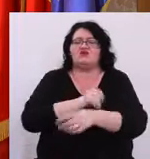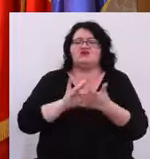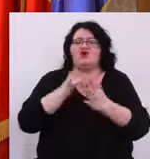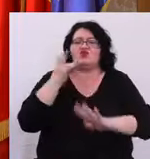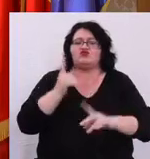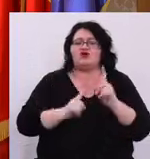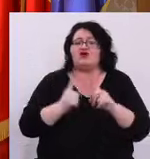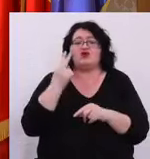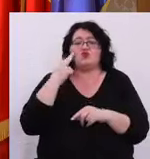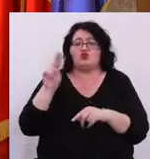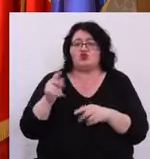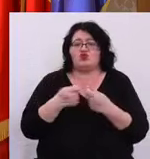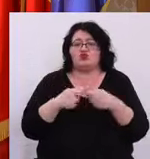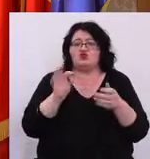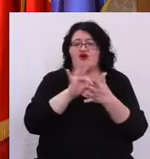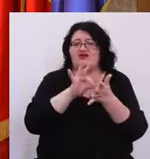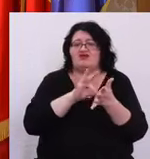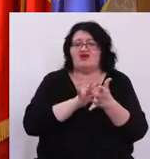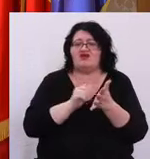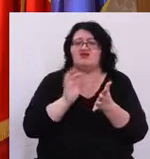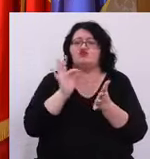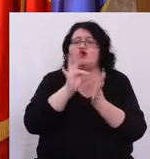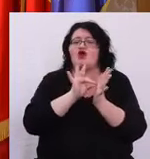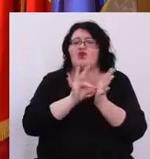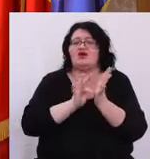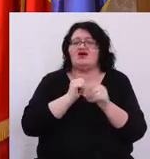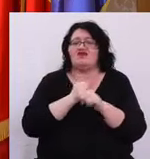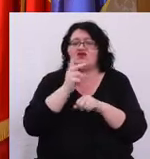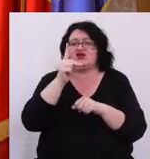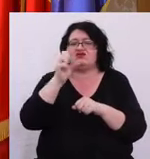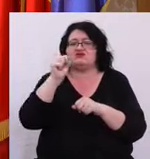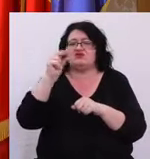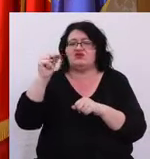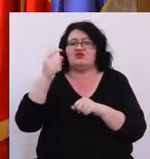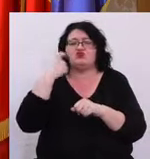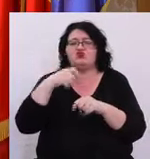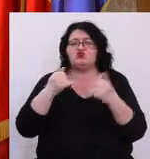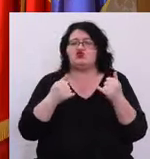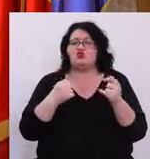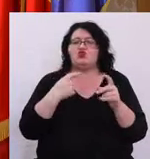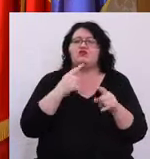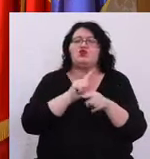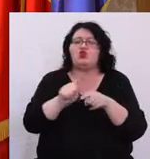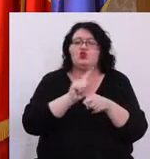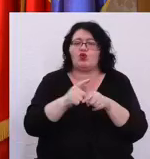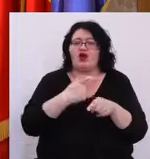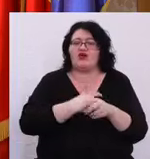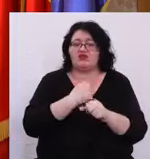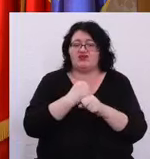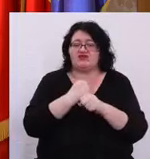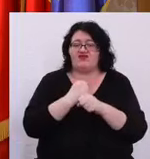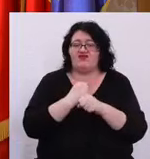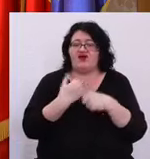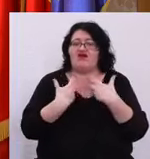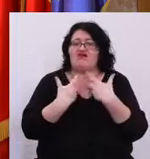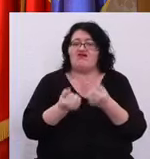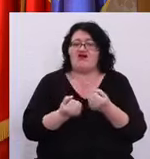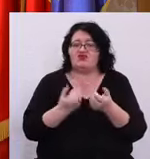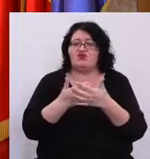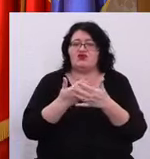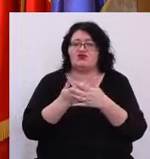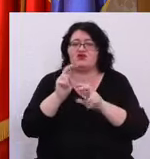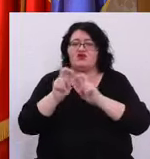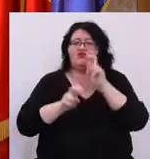încă o dată eu nu cunosc încă recomandarea făcută de DSP Nu cunosc argumentele care ar putea să fie aduse pentru